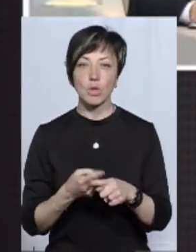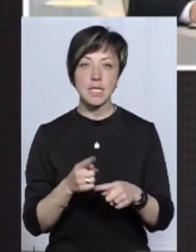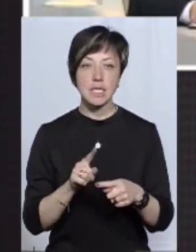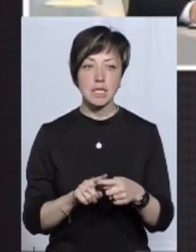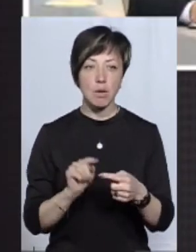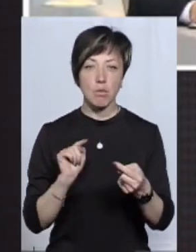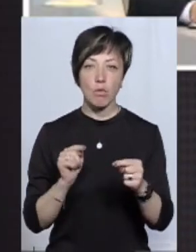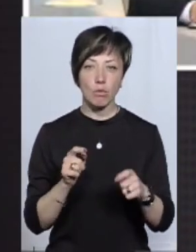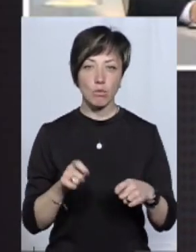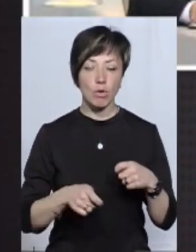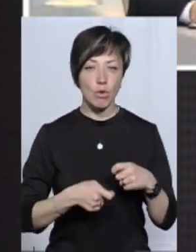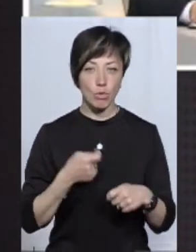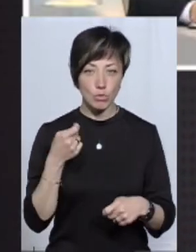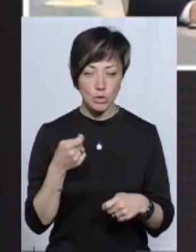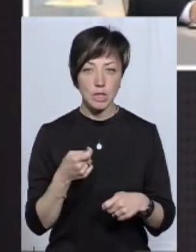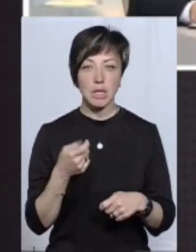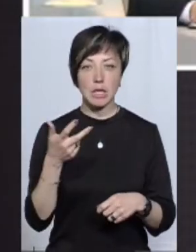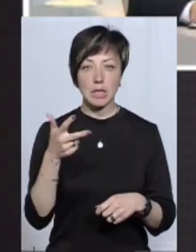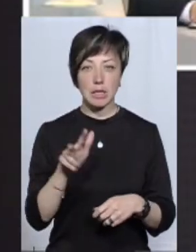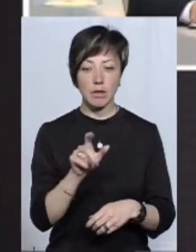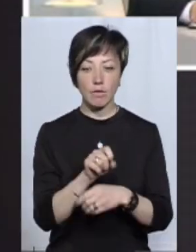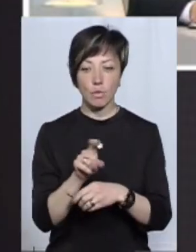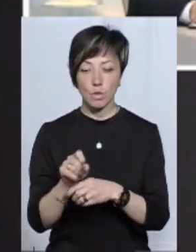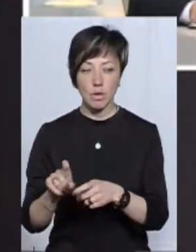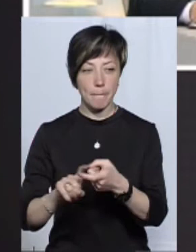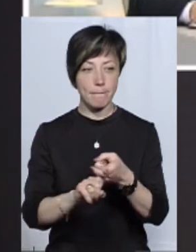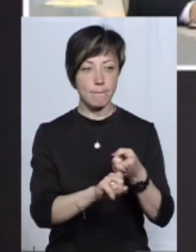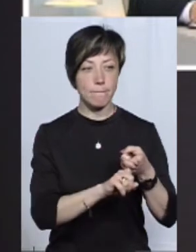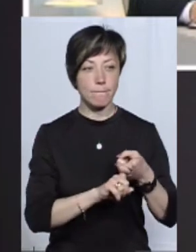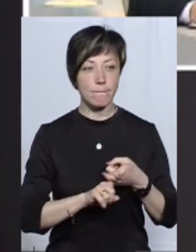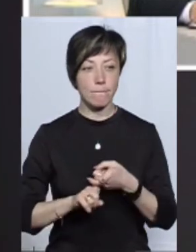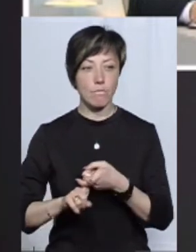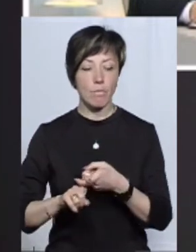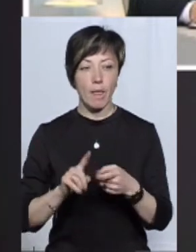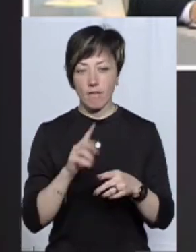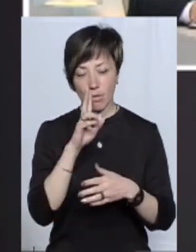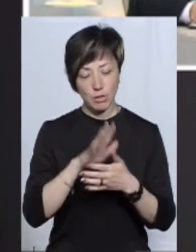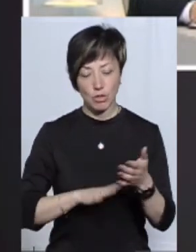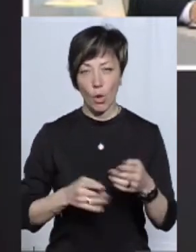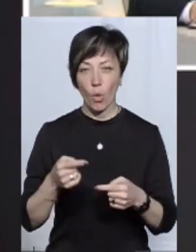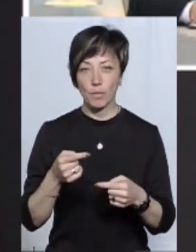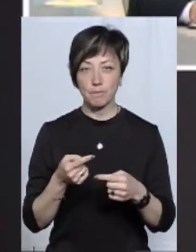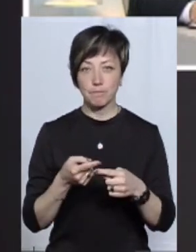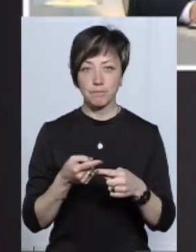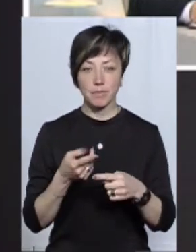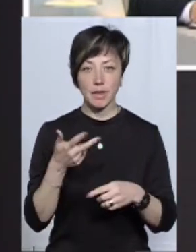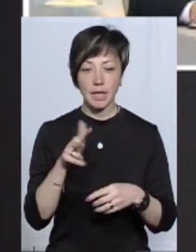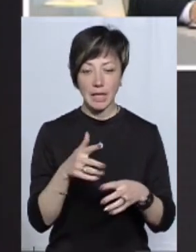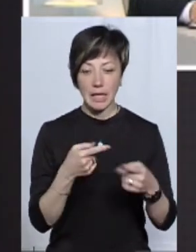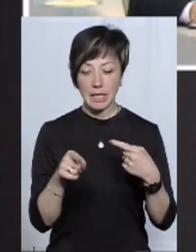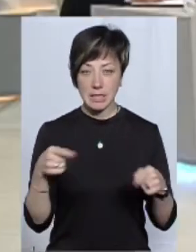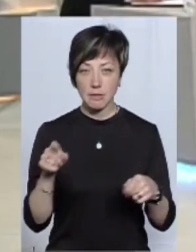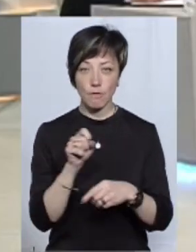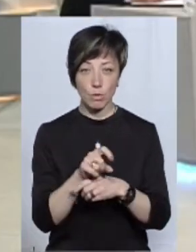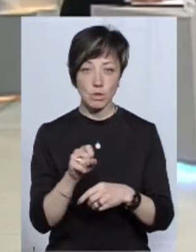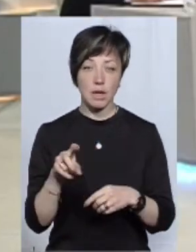протидія митним правопорушенням. Три функції, які між собою в якійсь мірі є конфліктними самі по собі, але разом з